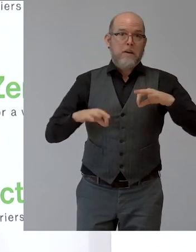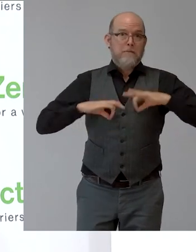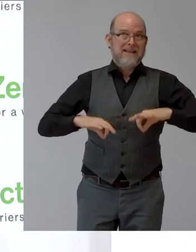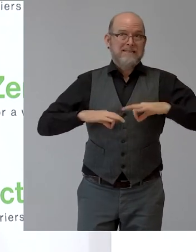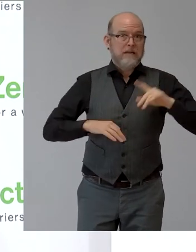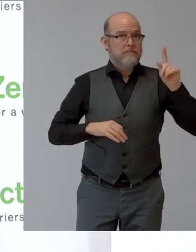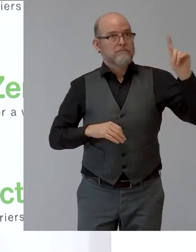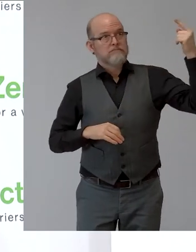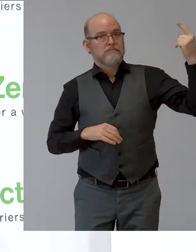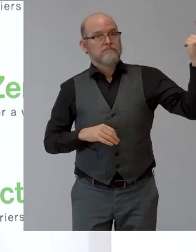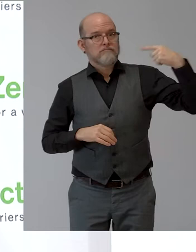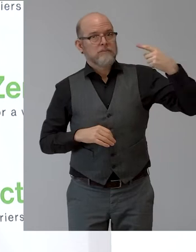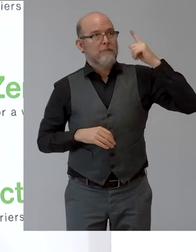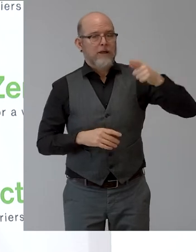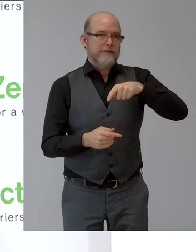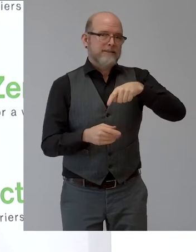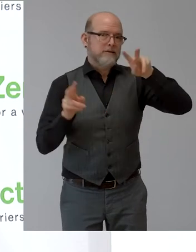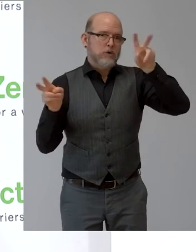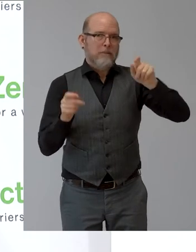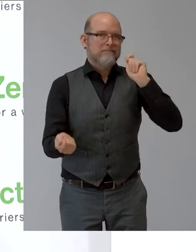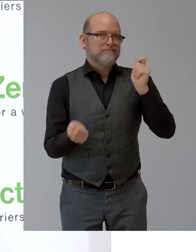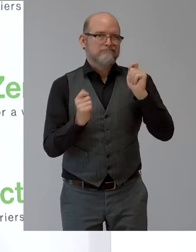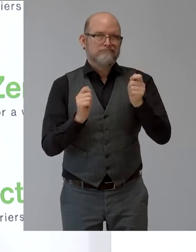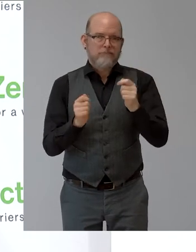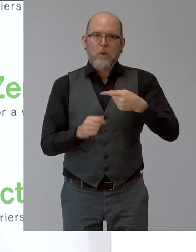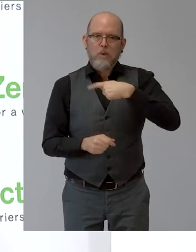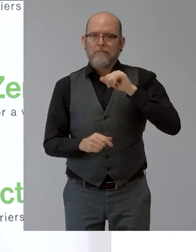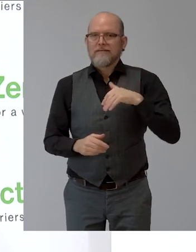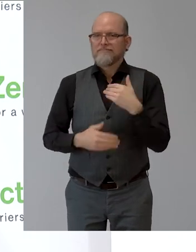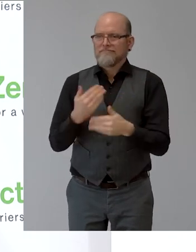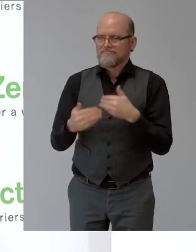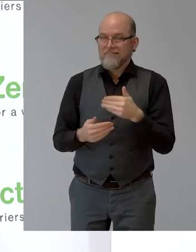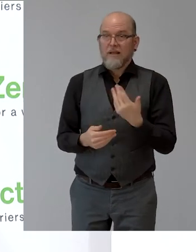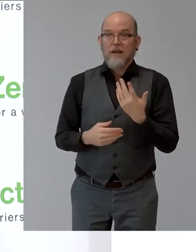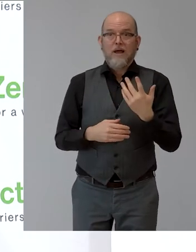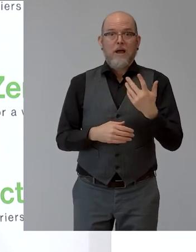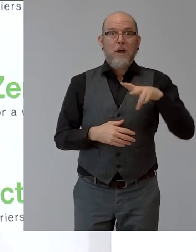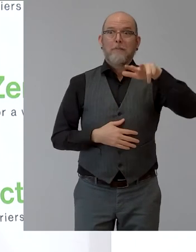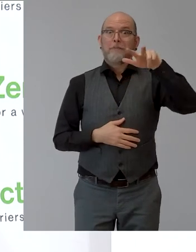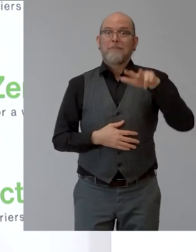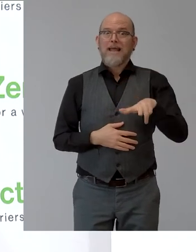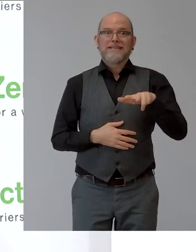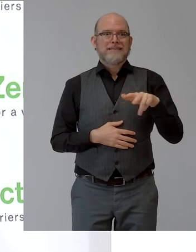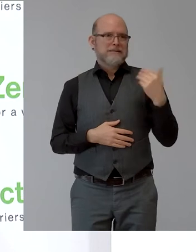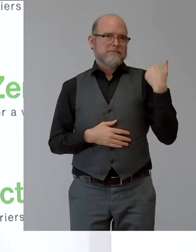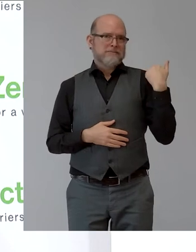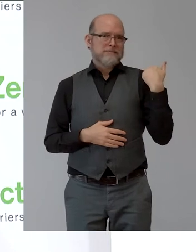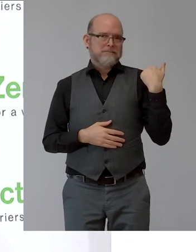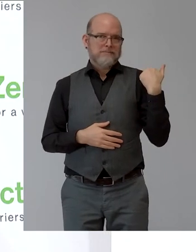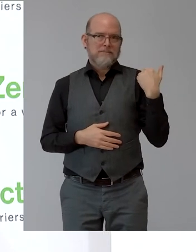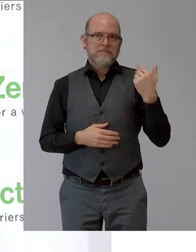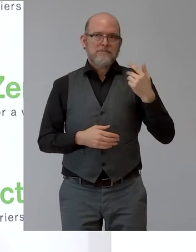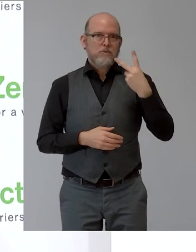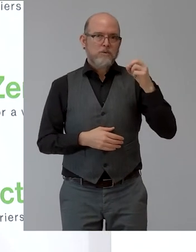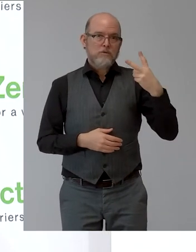Wir haben dann, das war noch Anfang März, einen großen runden Tisch veranstaltet, gemeinsam